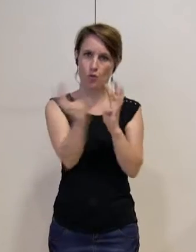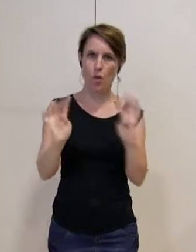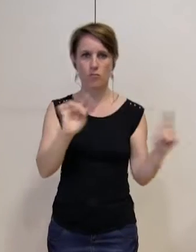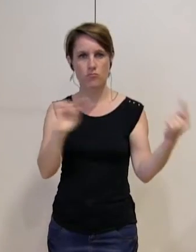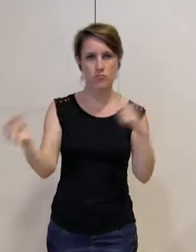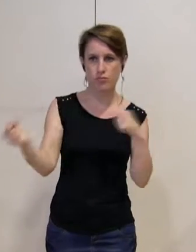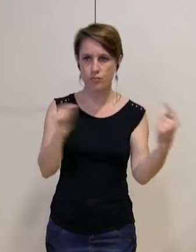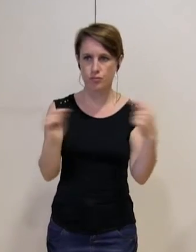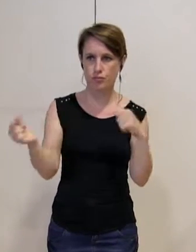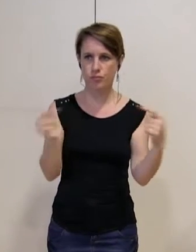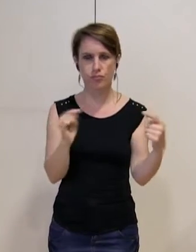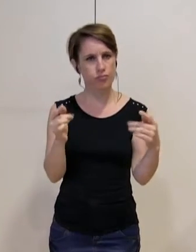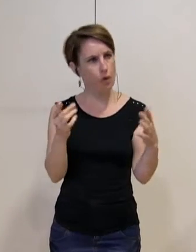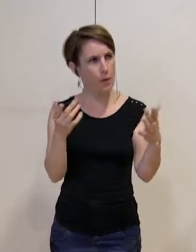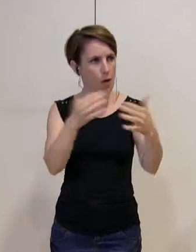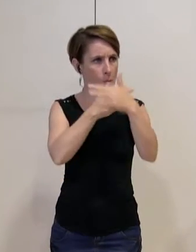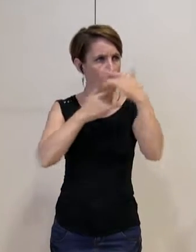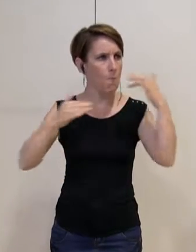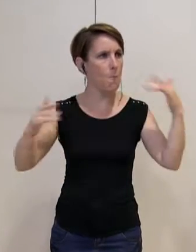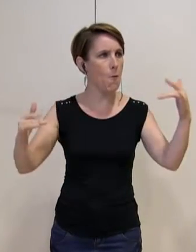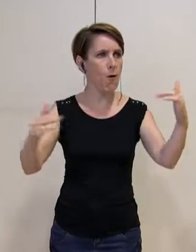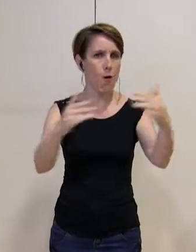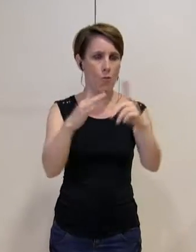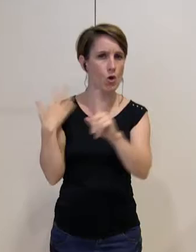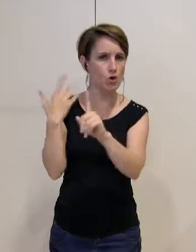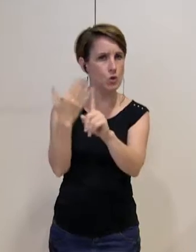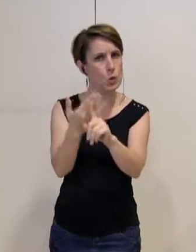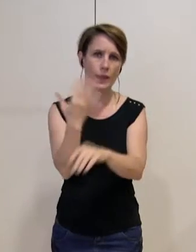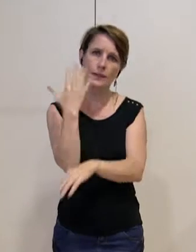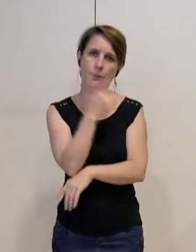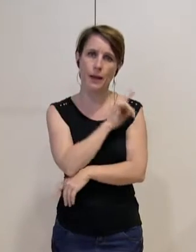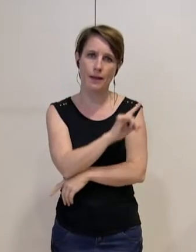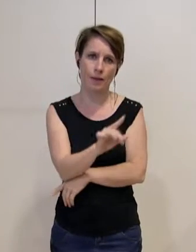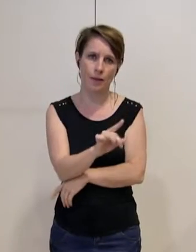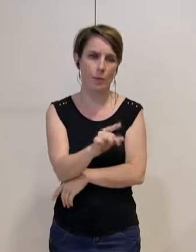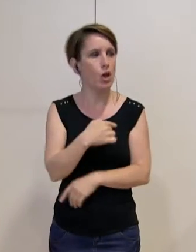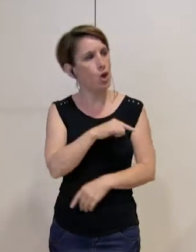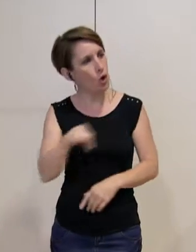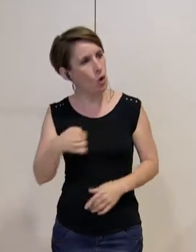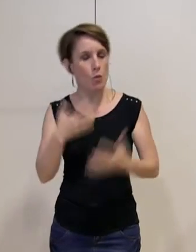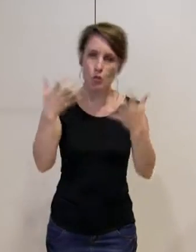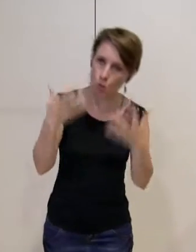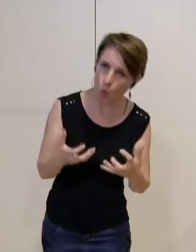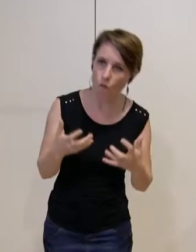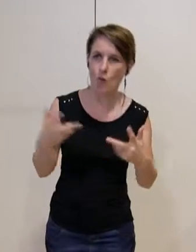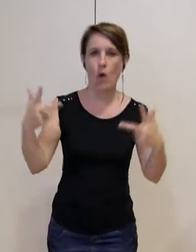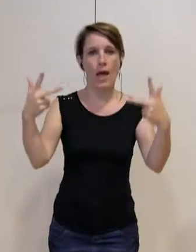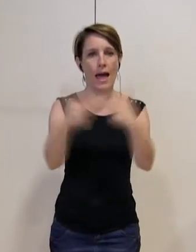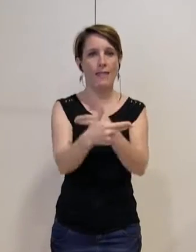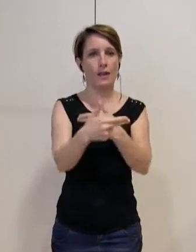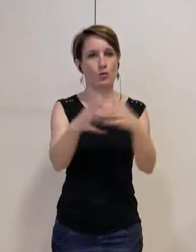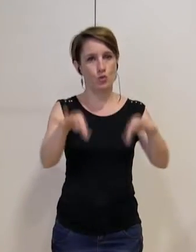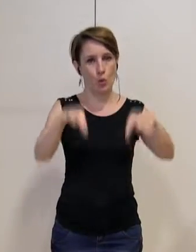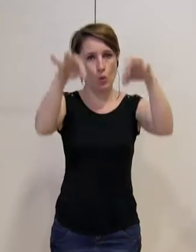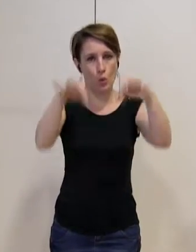qui n'est pas très agréable. On peut se le dire ici entre nous. Donc nous, nous voulons une interruption de séance supplémentaire, monsieur le maire, parce que nous avons